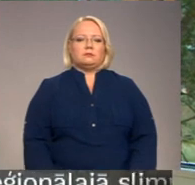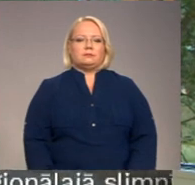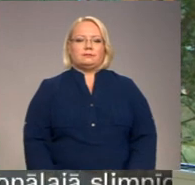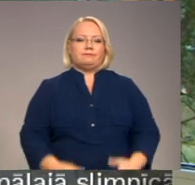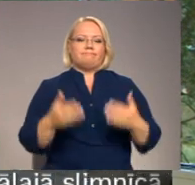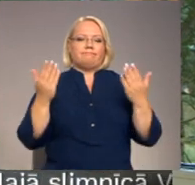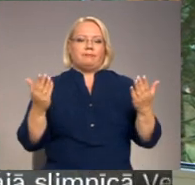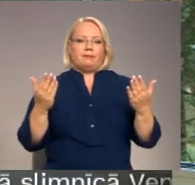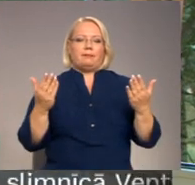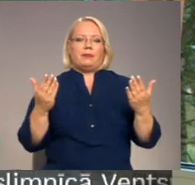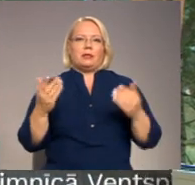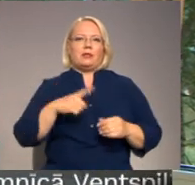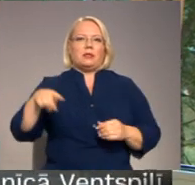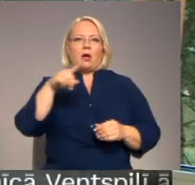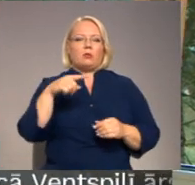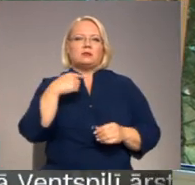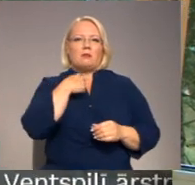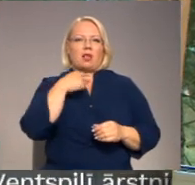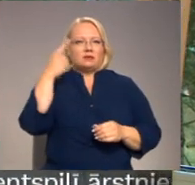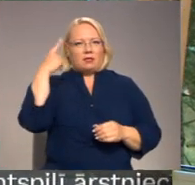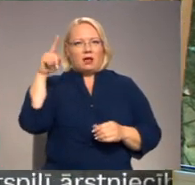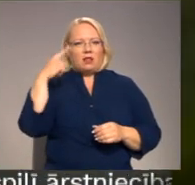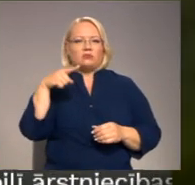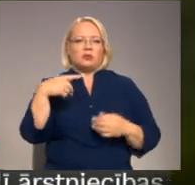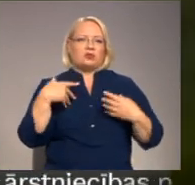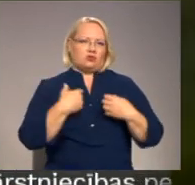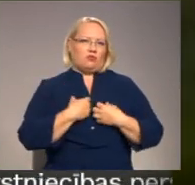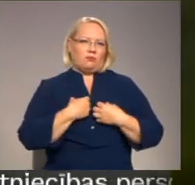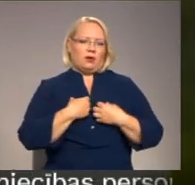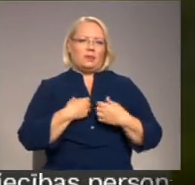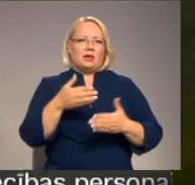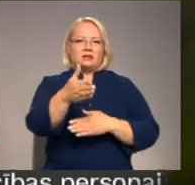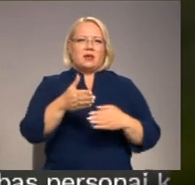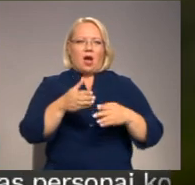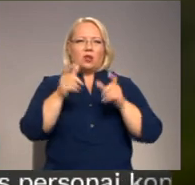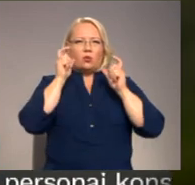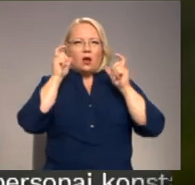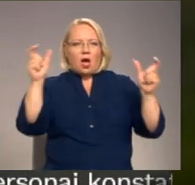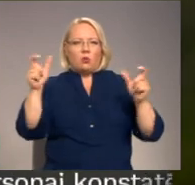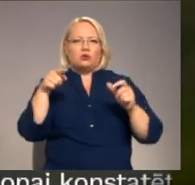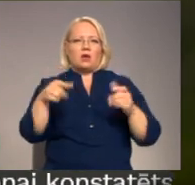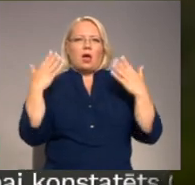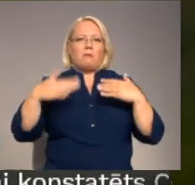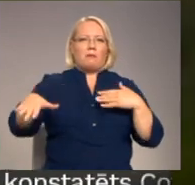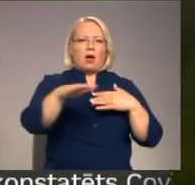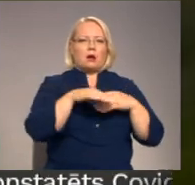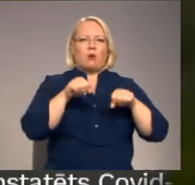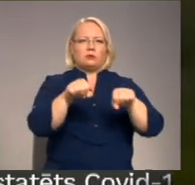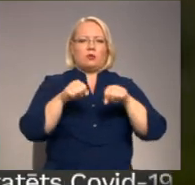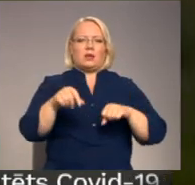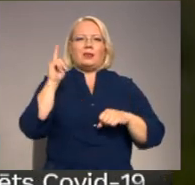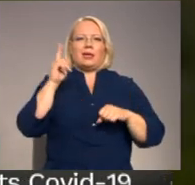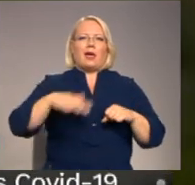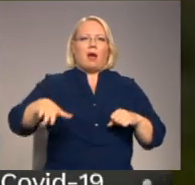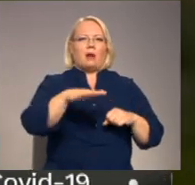Bet tautas valsts netiek uzklausīta. Tas ir ļoti skumī. Zāģu rēkoņa Marsa parkā šorīt uzmodināja ne tikai